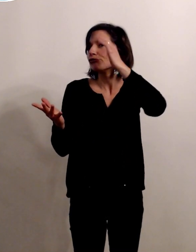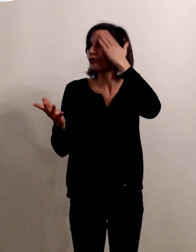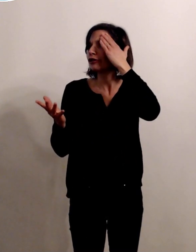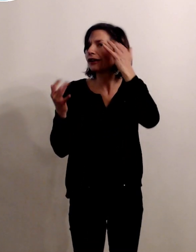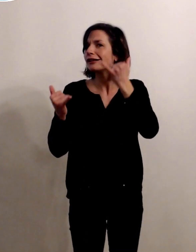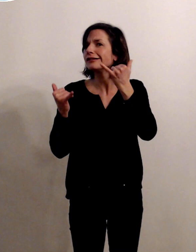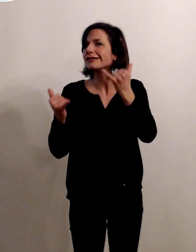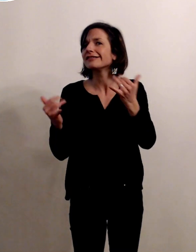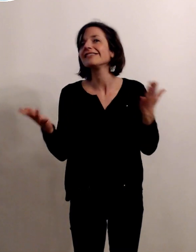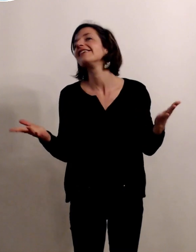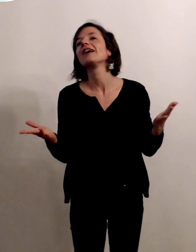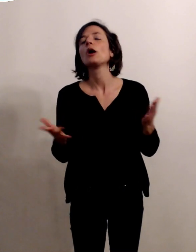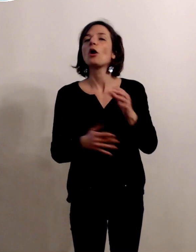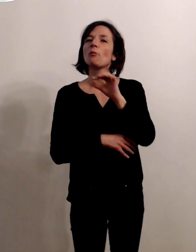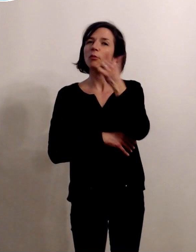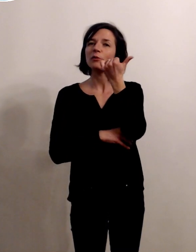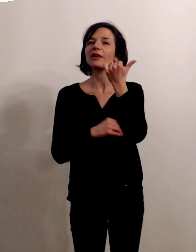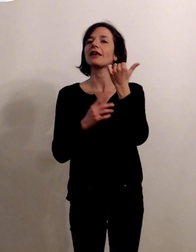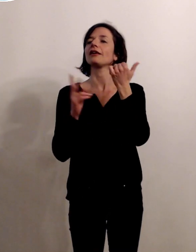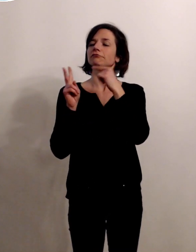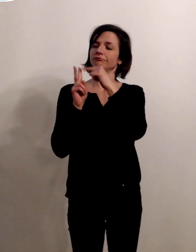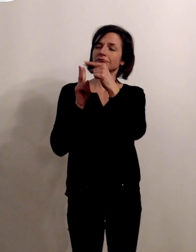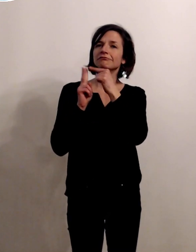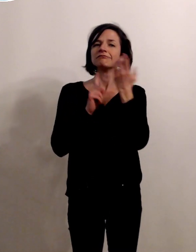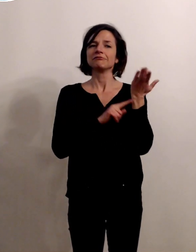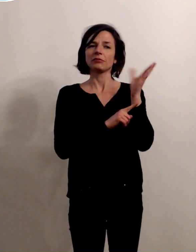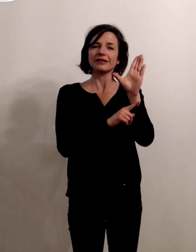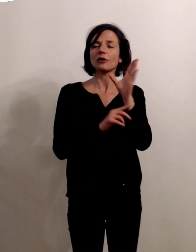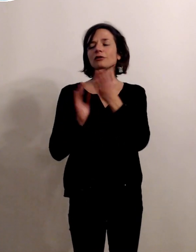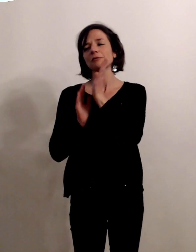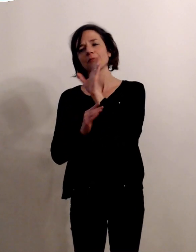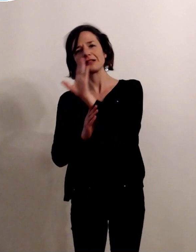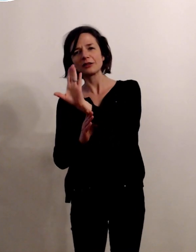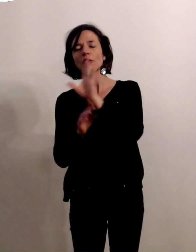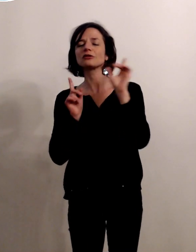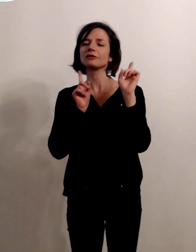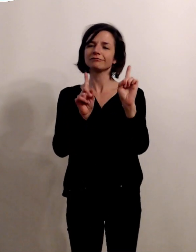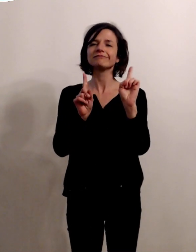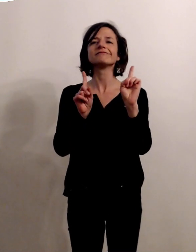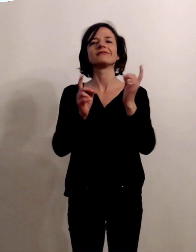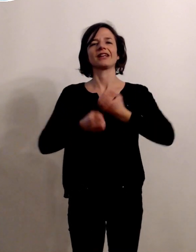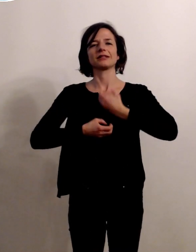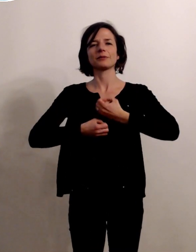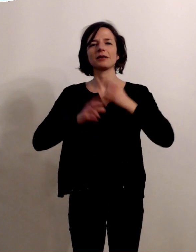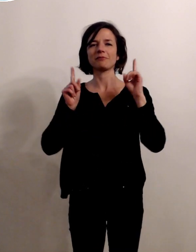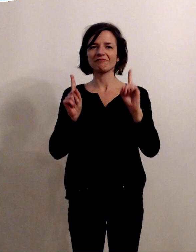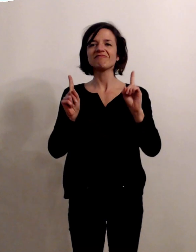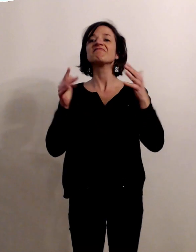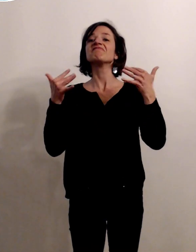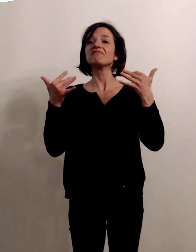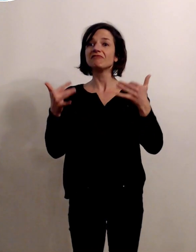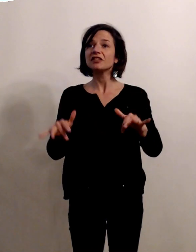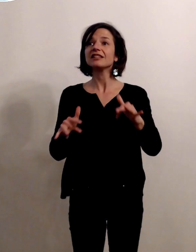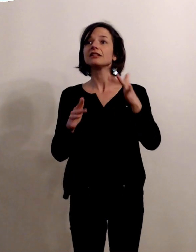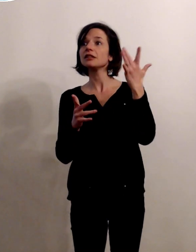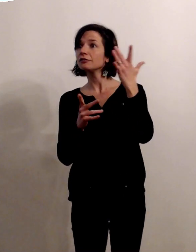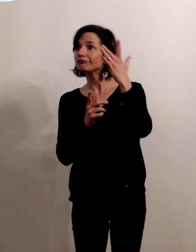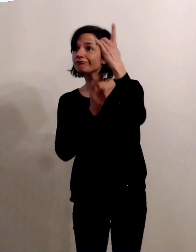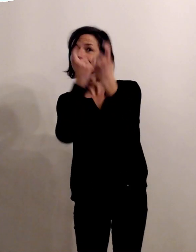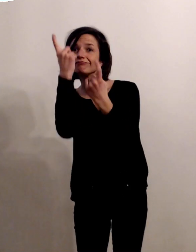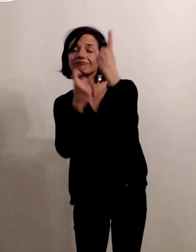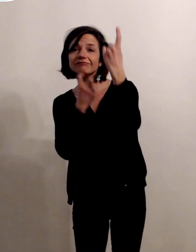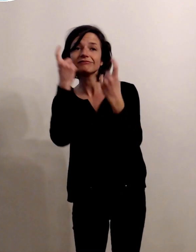fonctionne il y a d'abord les présentations à deux voix et puis ensuite il y aura des questions avec avec donc